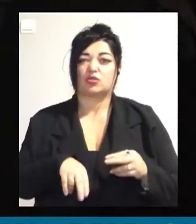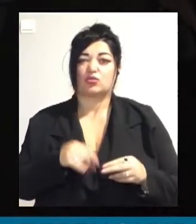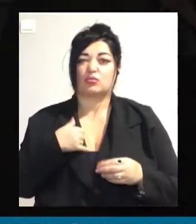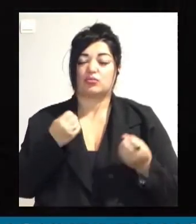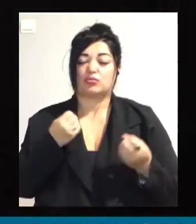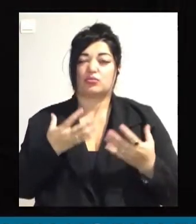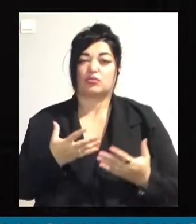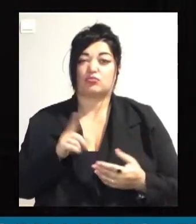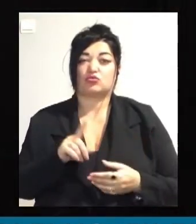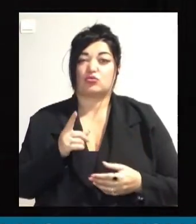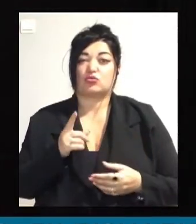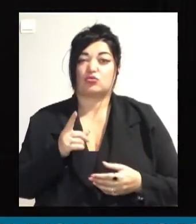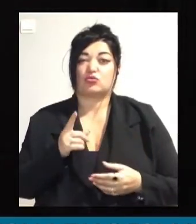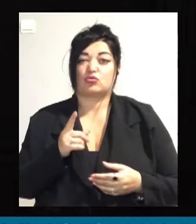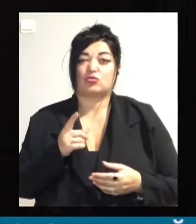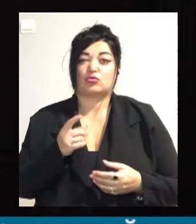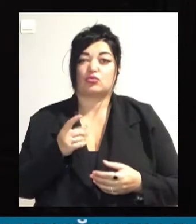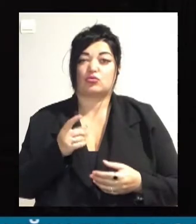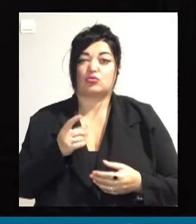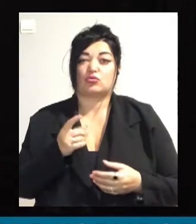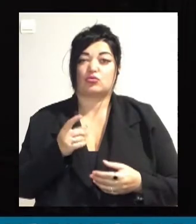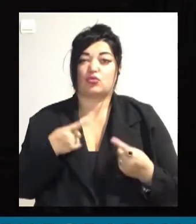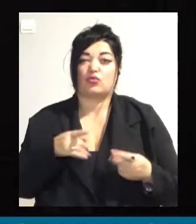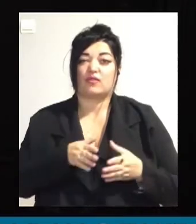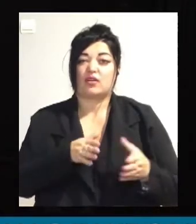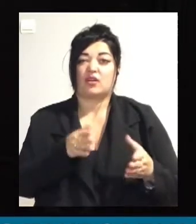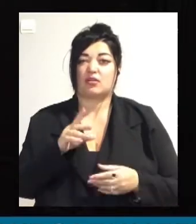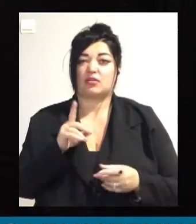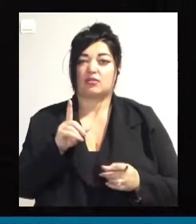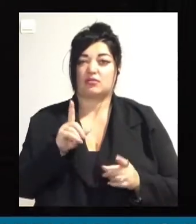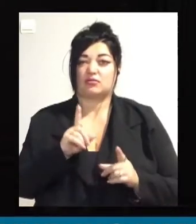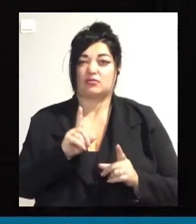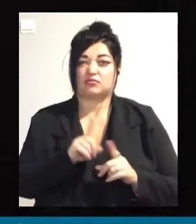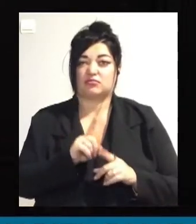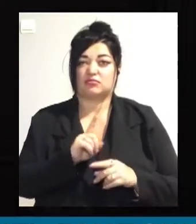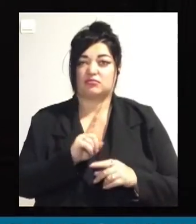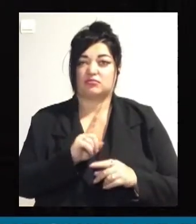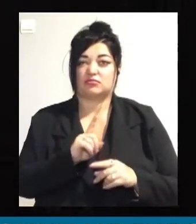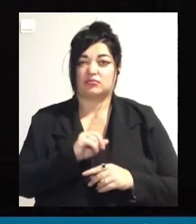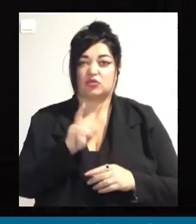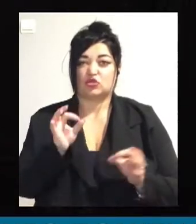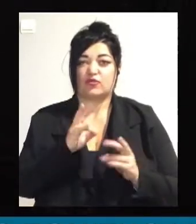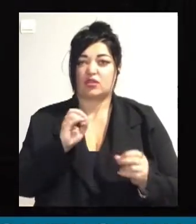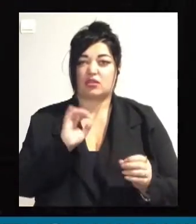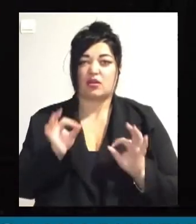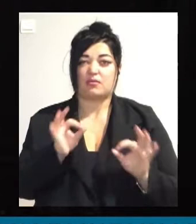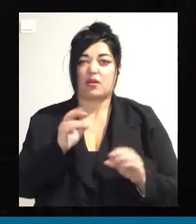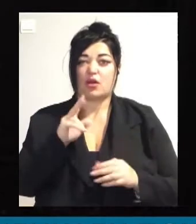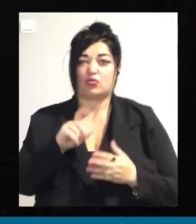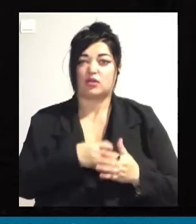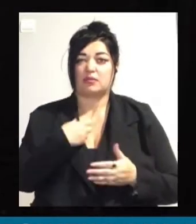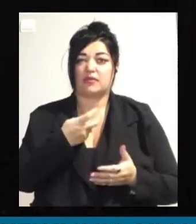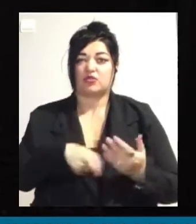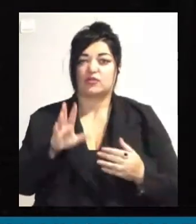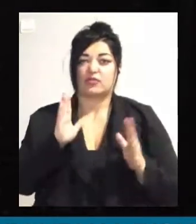з квартири. Переночивали нормально. Як узнали, ми вийшли в коридор, і у нас таке задимление, то есть даже лампочки не було